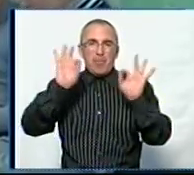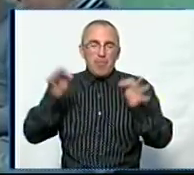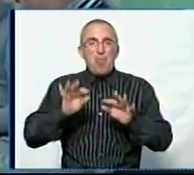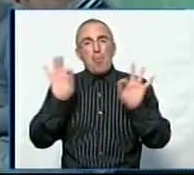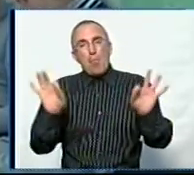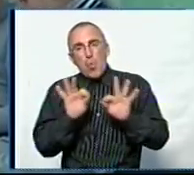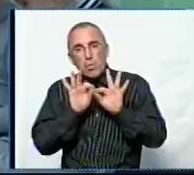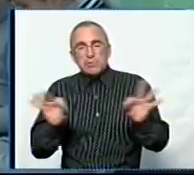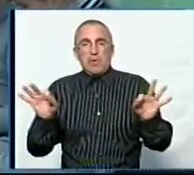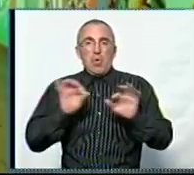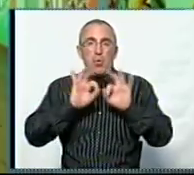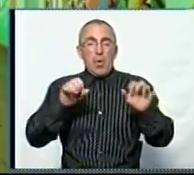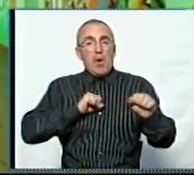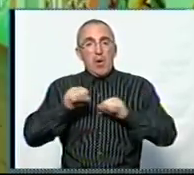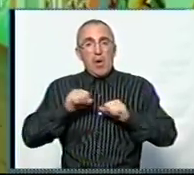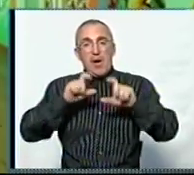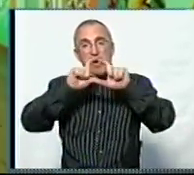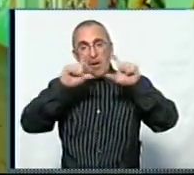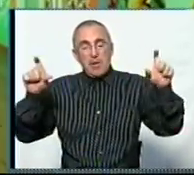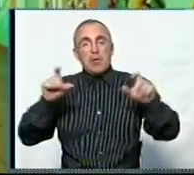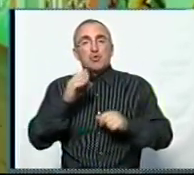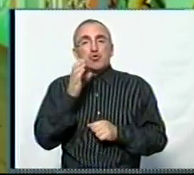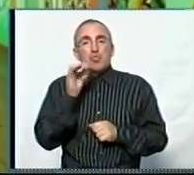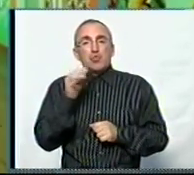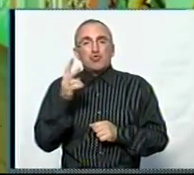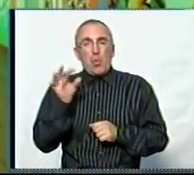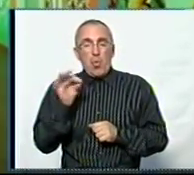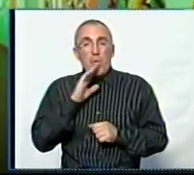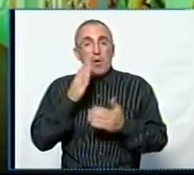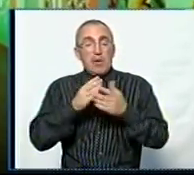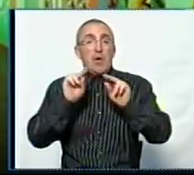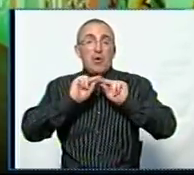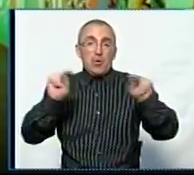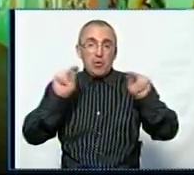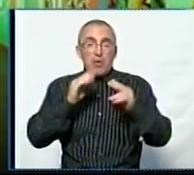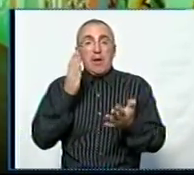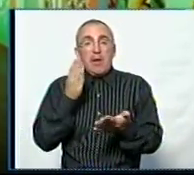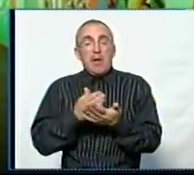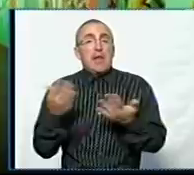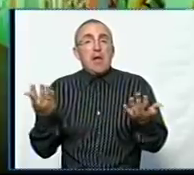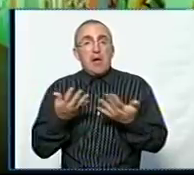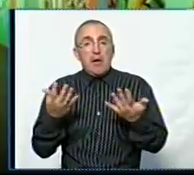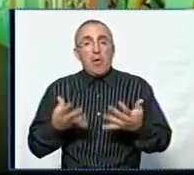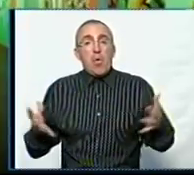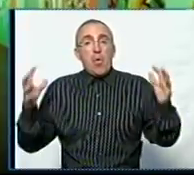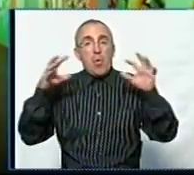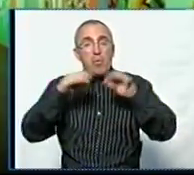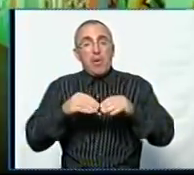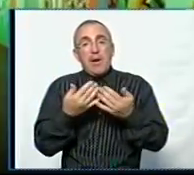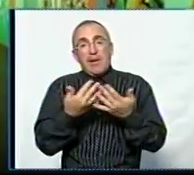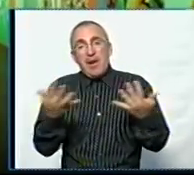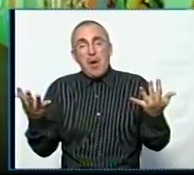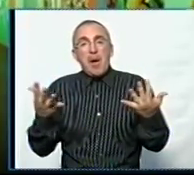та музики, розповідає керівниця закладу Наталя Суршко. «Є вчителі, звичайно, які об'єднують декілька